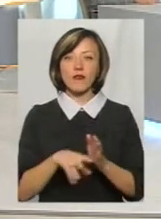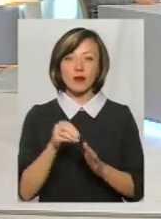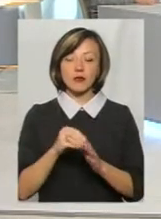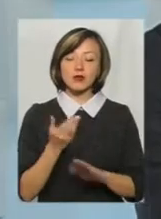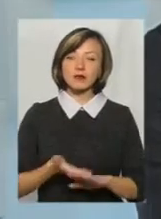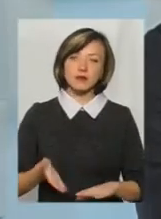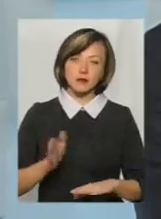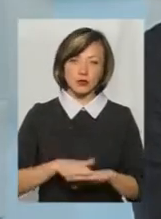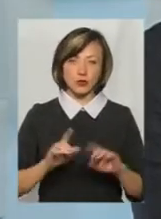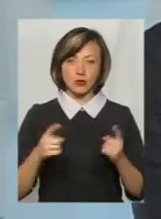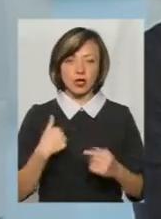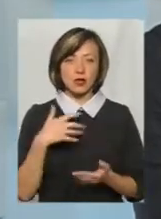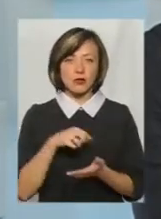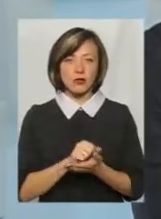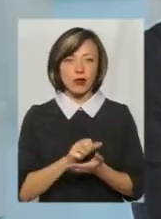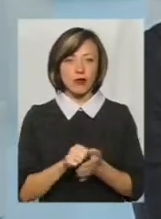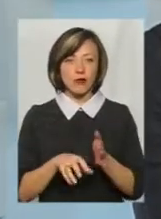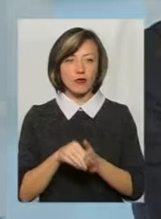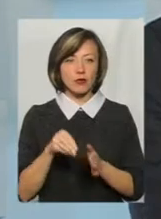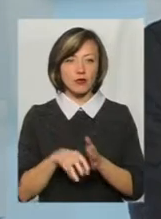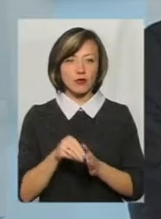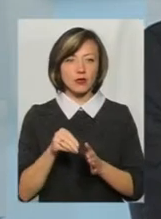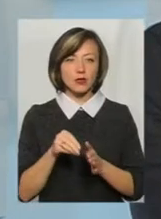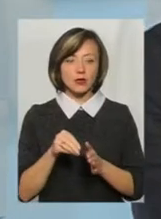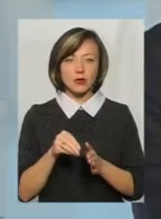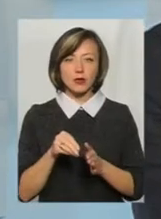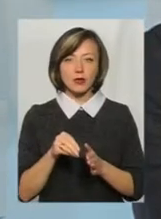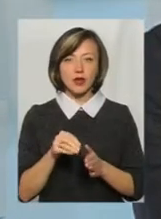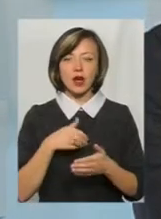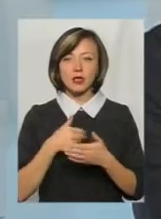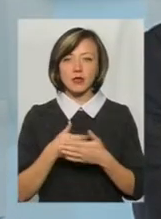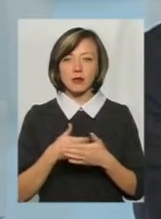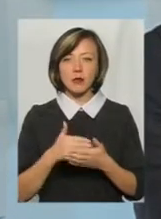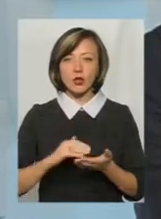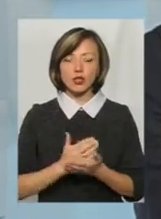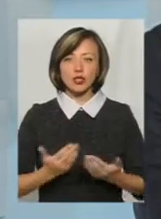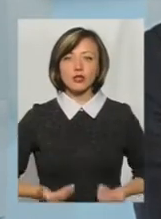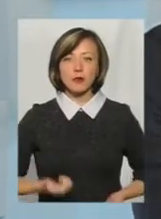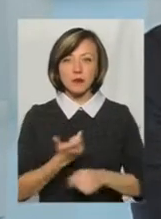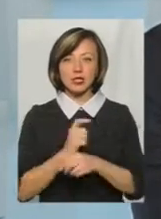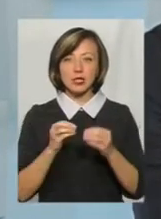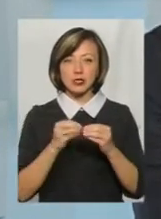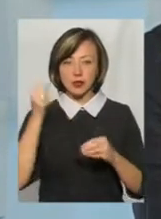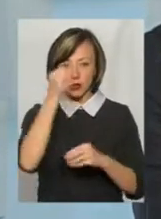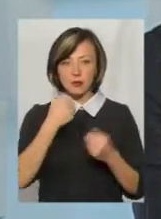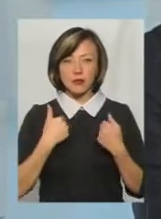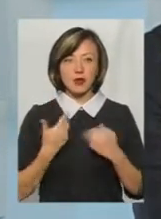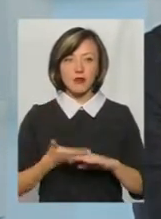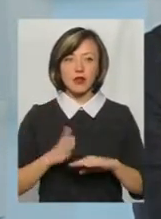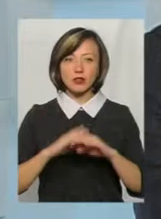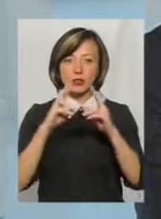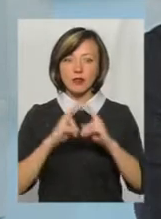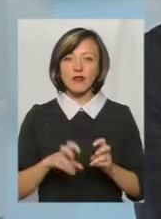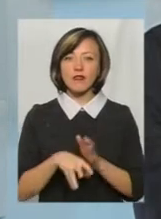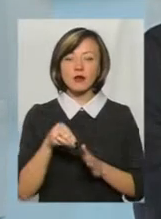важкі. Я займаюся виборами і активним політичним життям більше десяти років. Мені важко розібратися виборчими